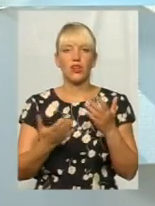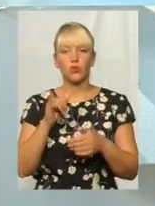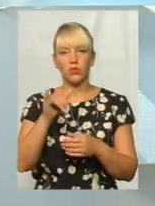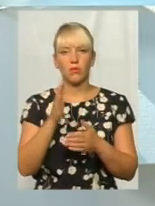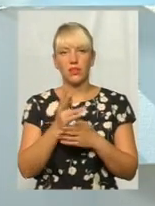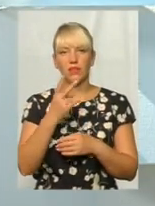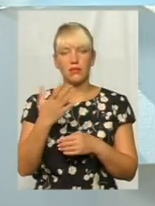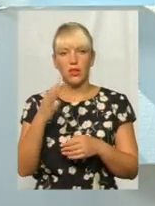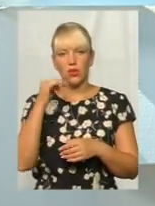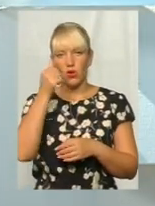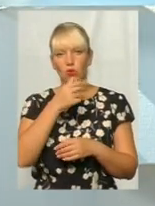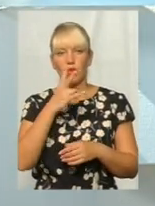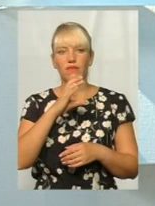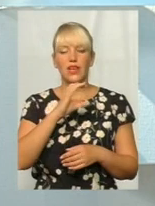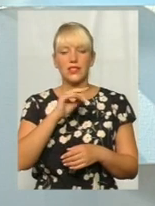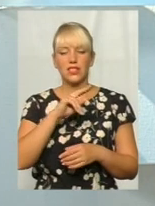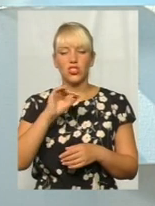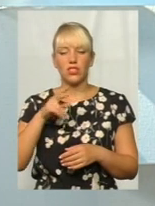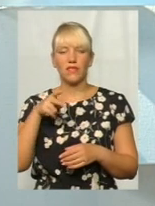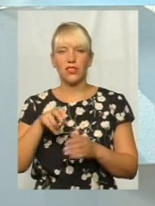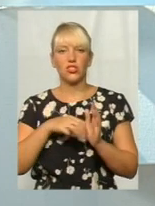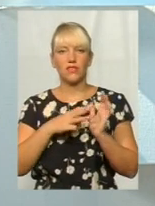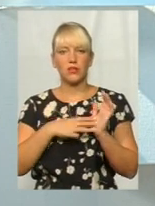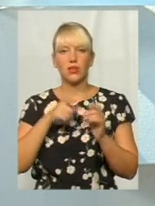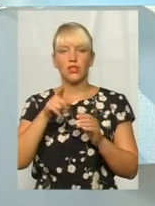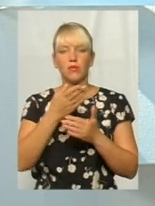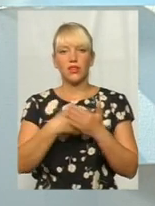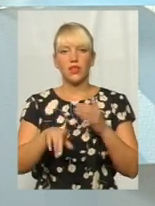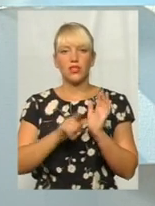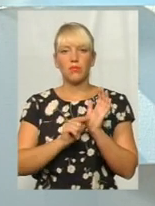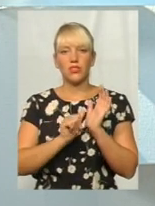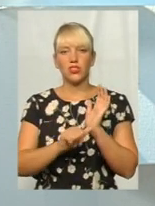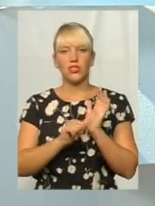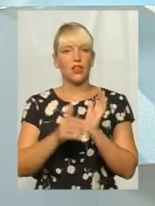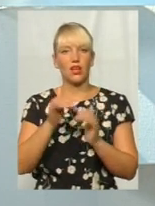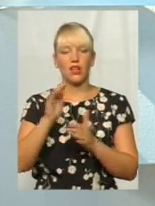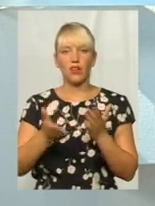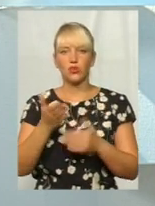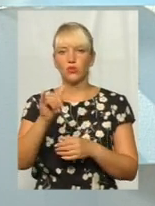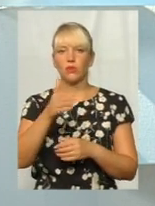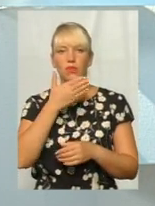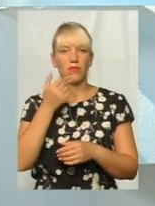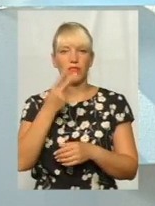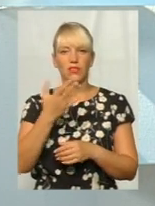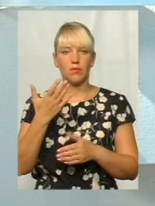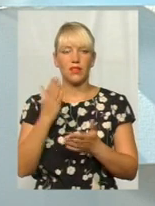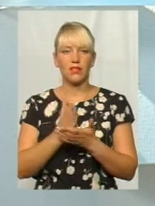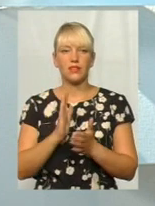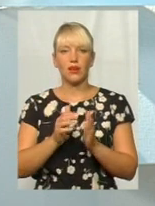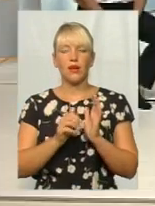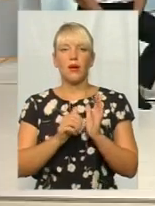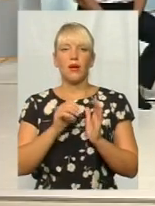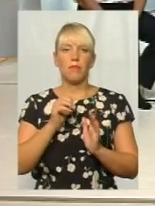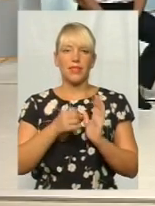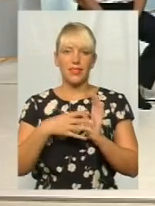25 років на січень 2018 року, ти підеш 60 років на пенсію. Якщо в тебе немає 25, є 15, ти підеш 63 роки на Шановні